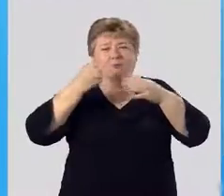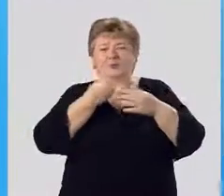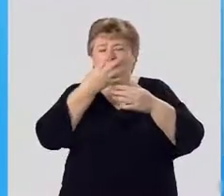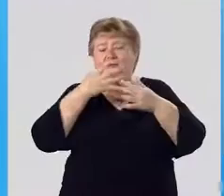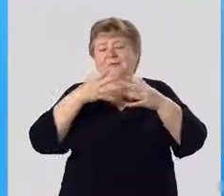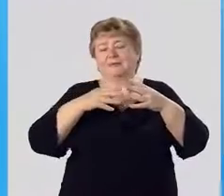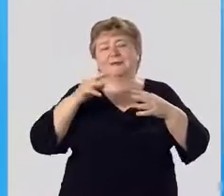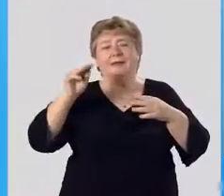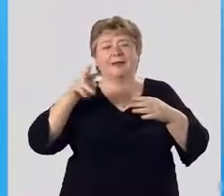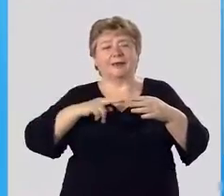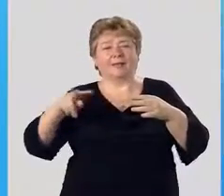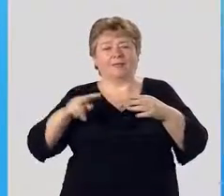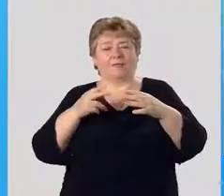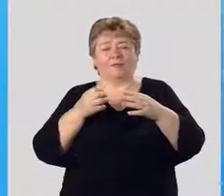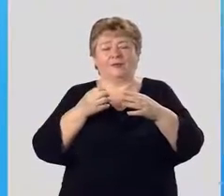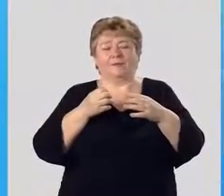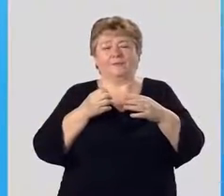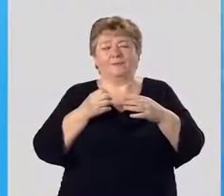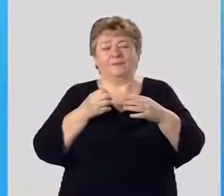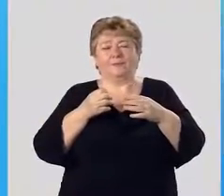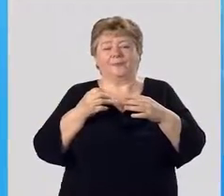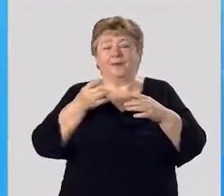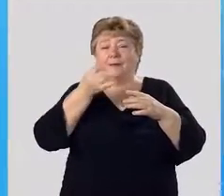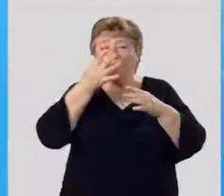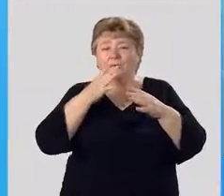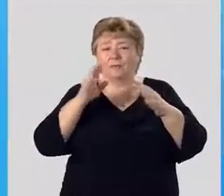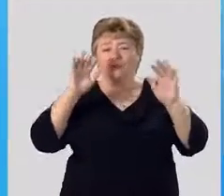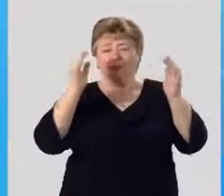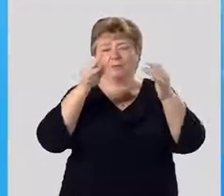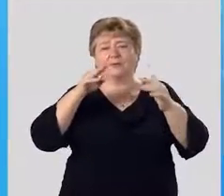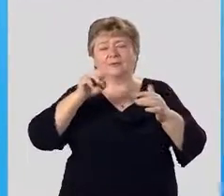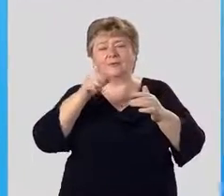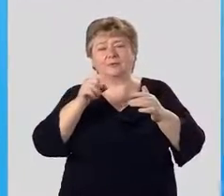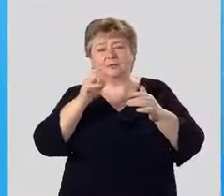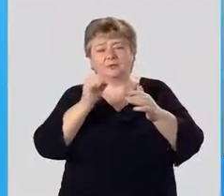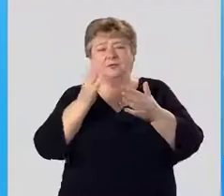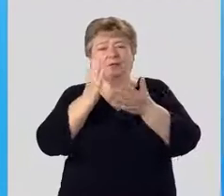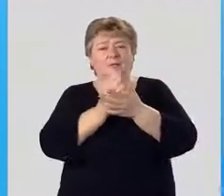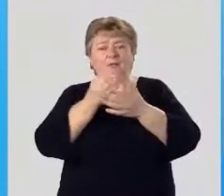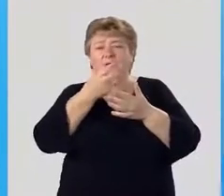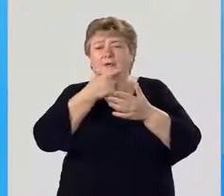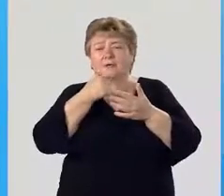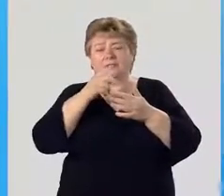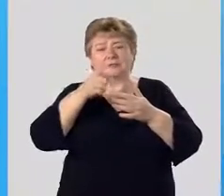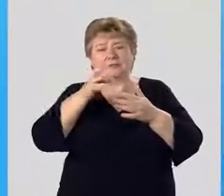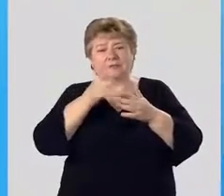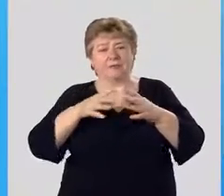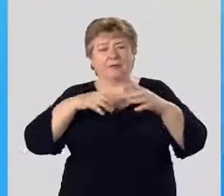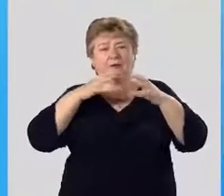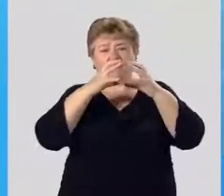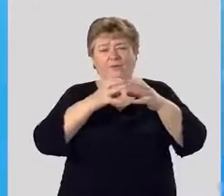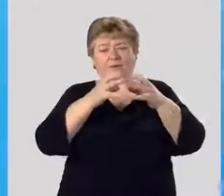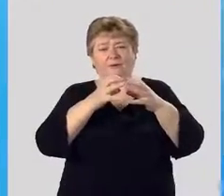душистых лиловых цветков. В Японии в парке города Тачиги находится самая красивая глициния в мире.